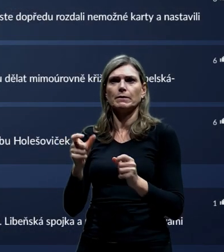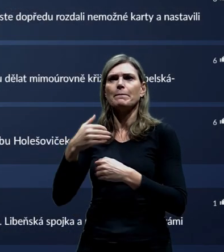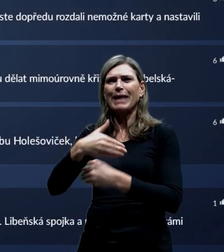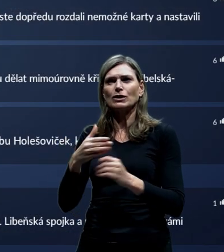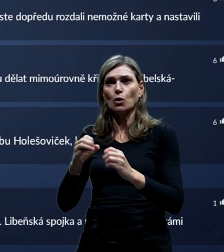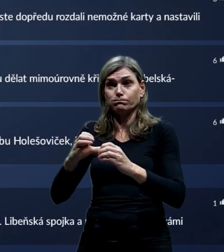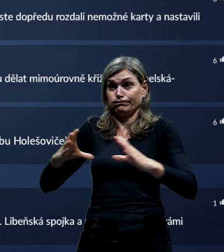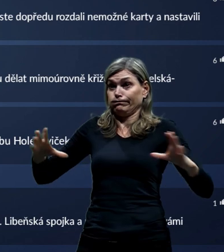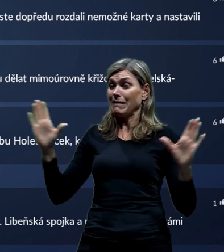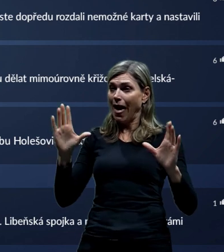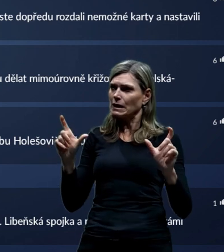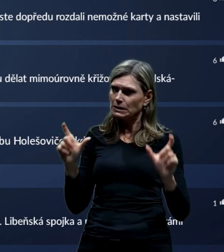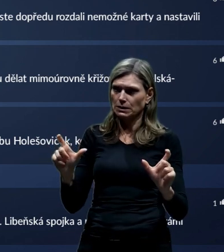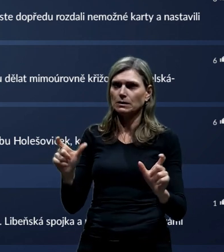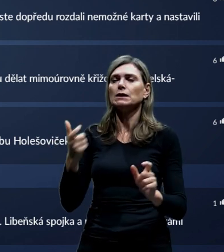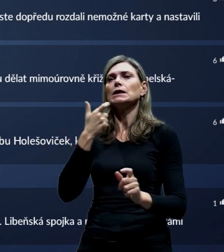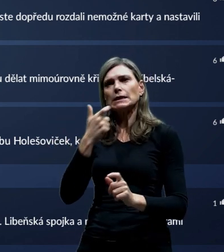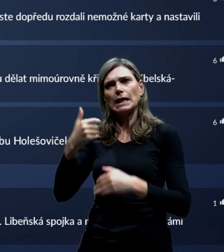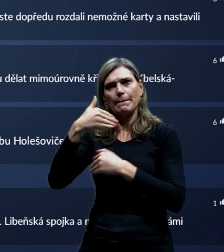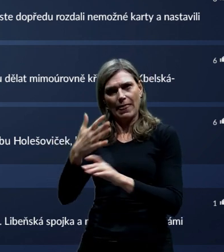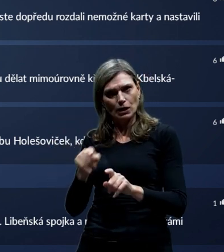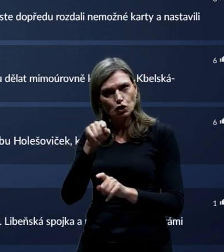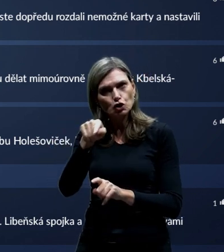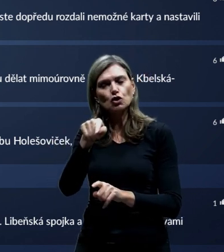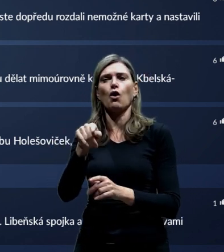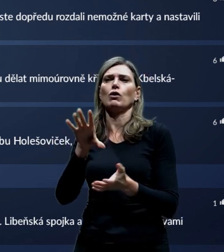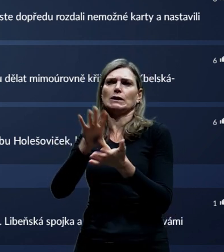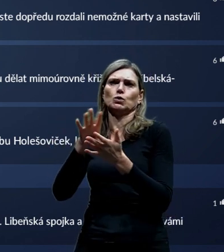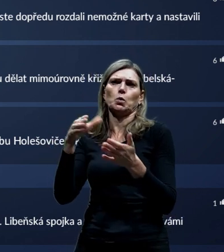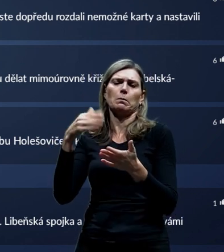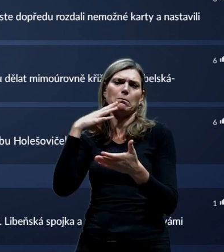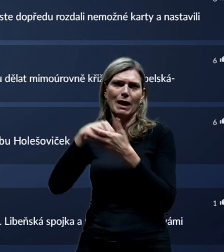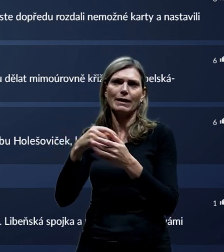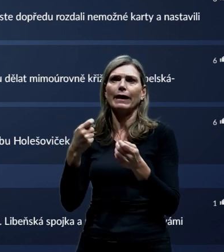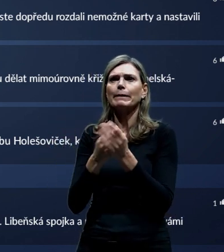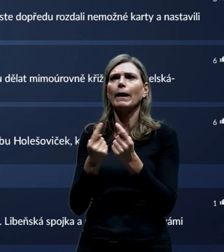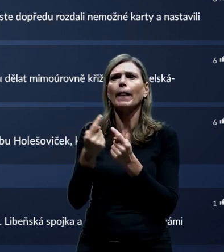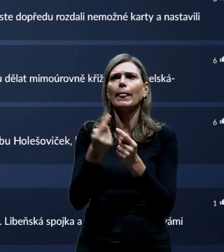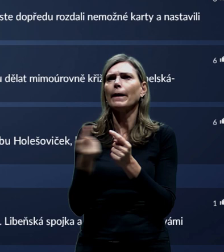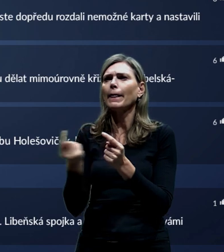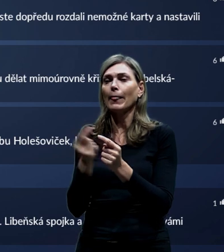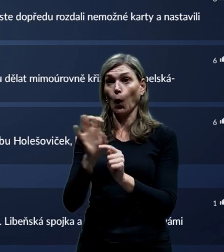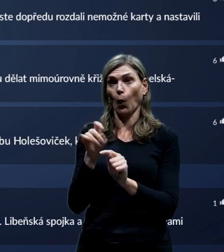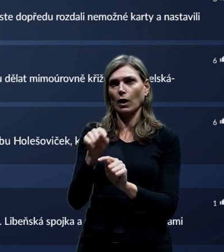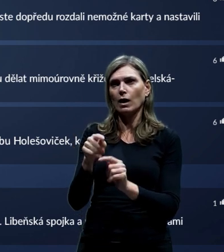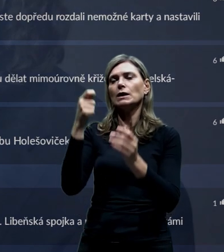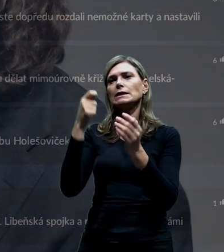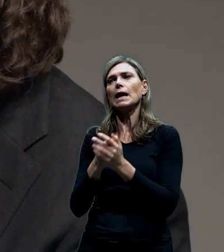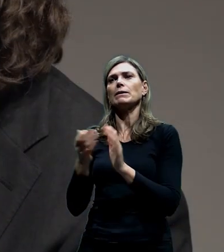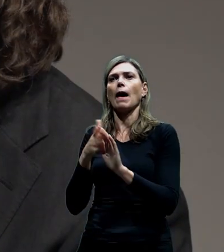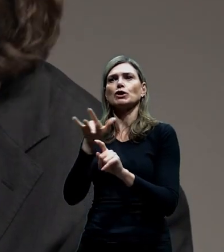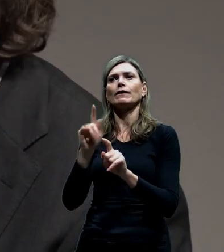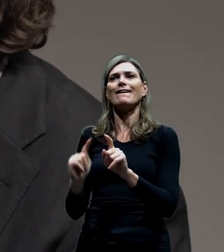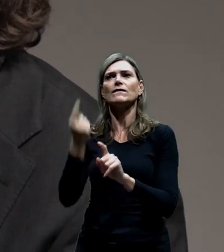opravdu říkat, že chceme bydle v tom městě, že chceme budovat to město krátkých vzdáleností, tak v tomto sektoru jsou Vysočany,